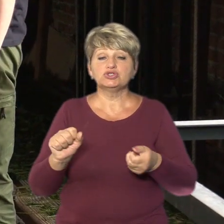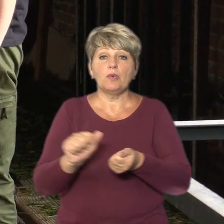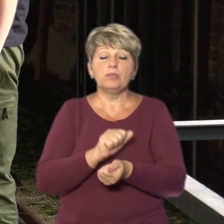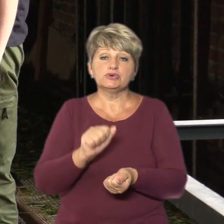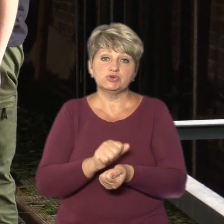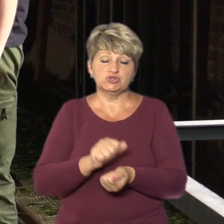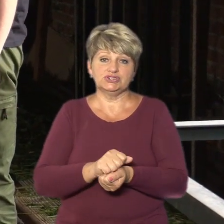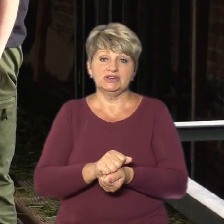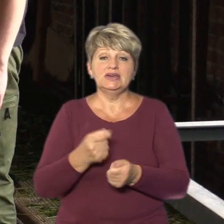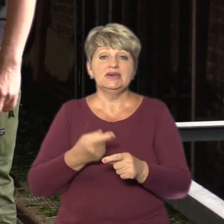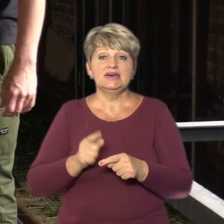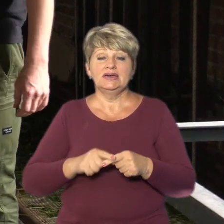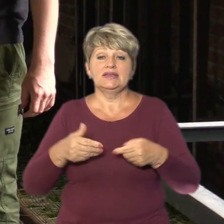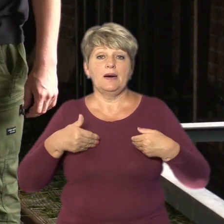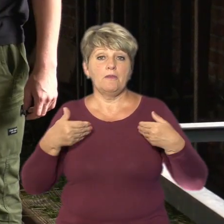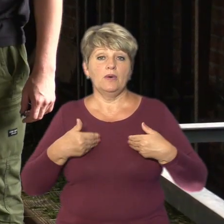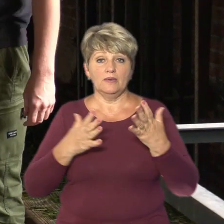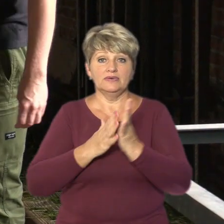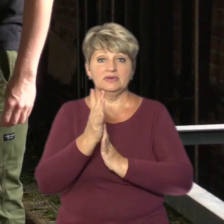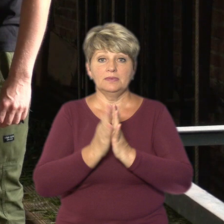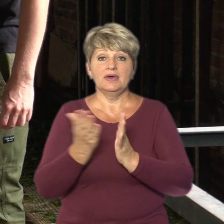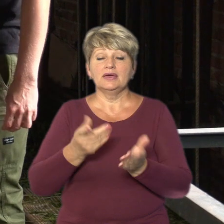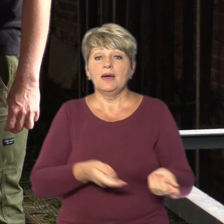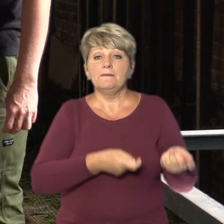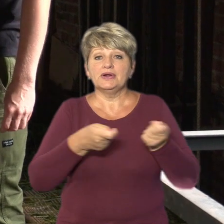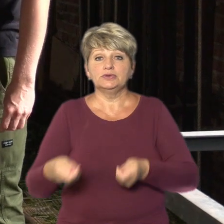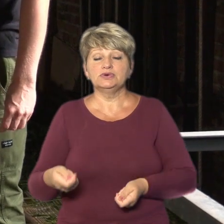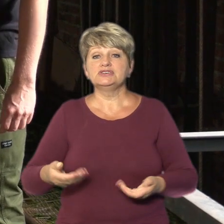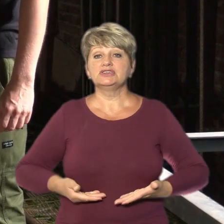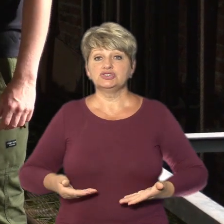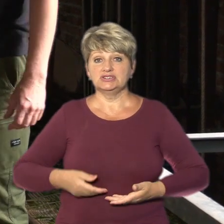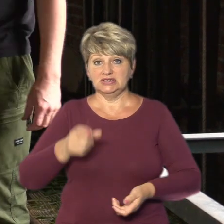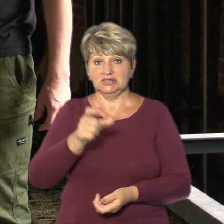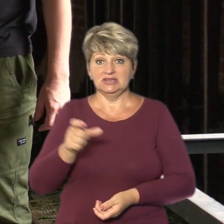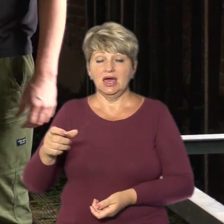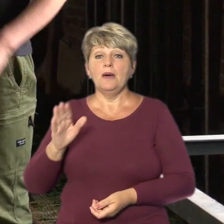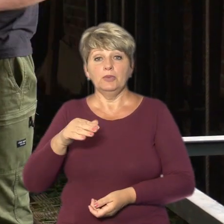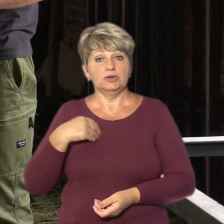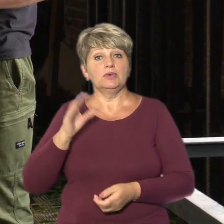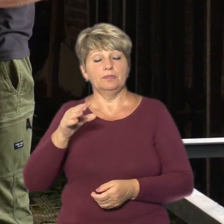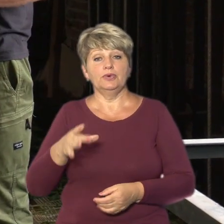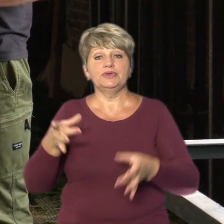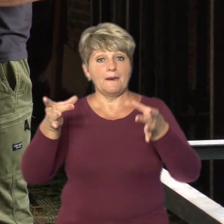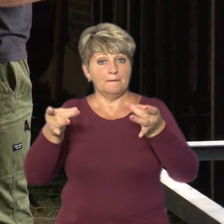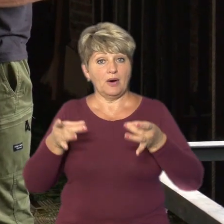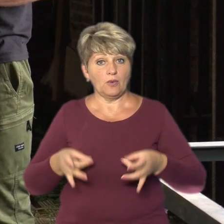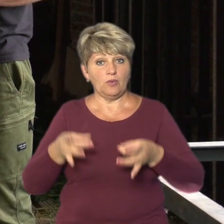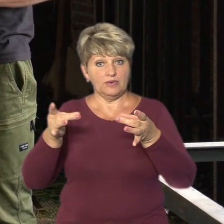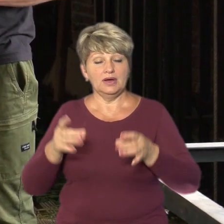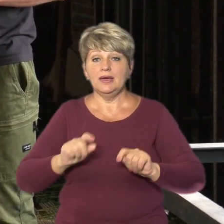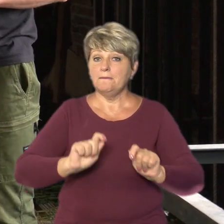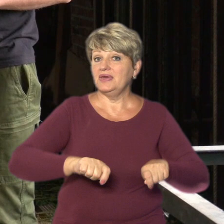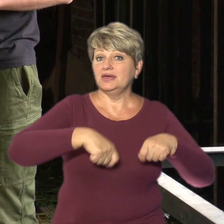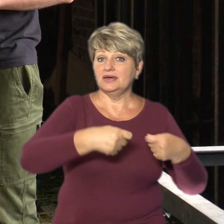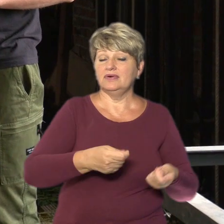цілющі трави, які приносять жителі Чорнобаю, які ми потім будемо пакувати і передавати